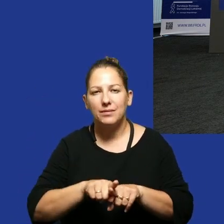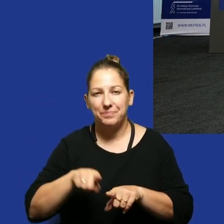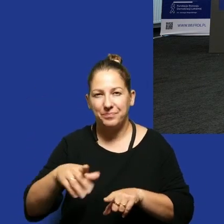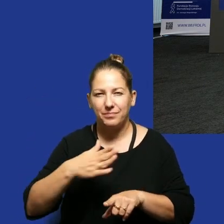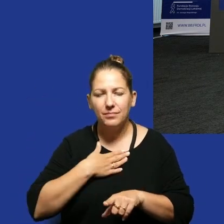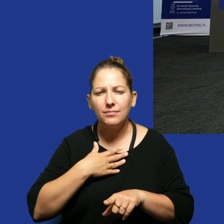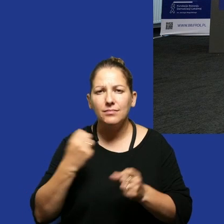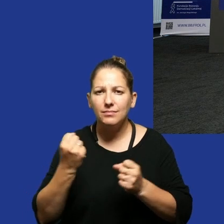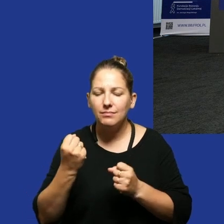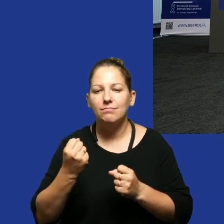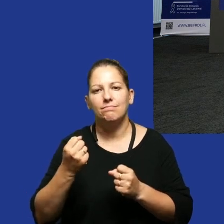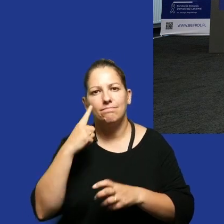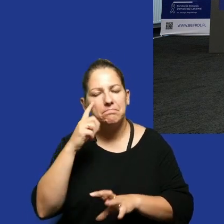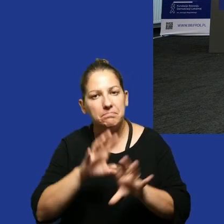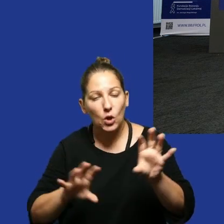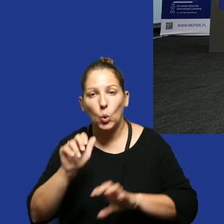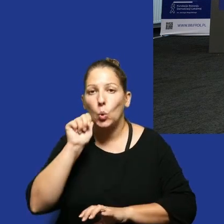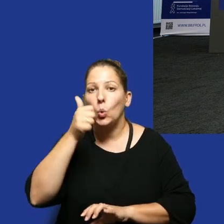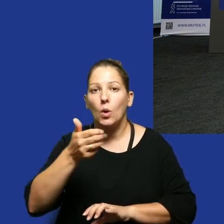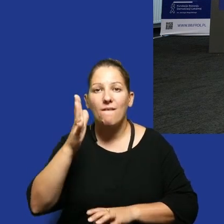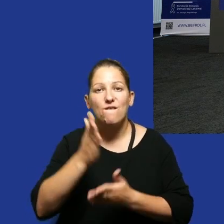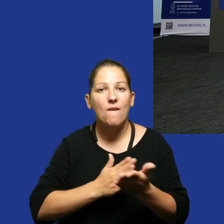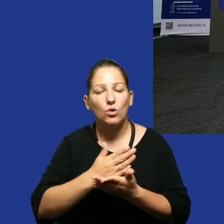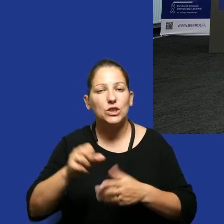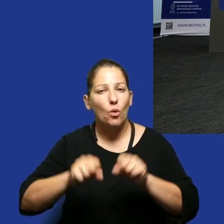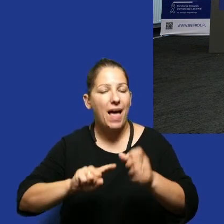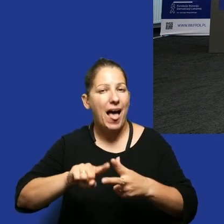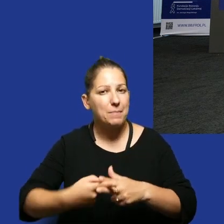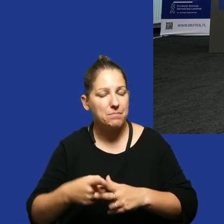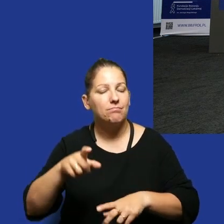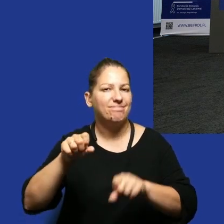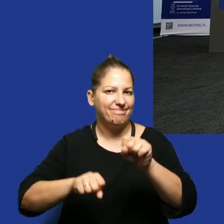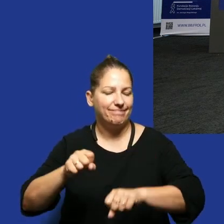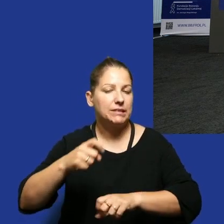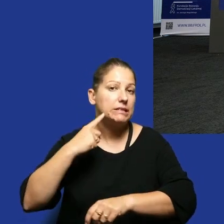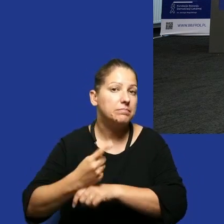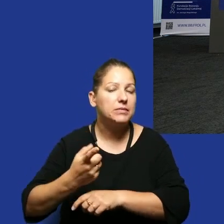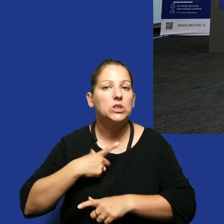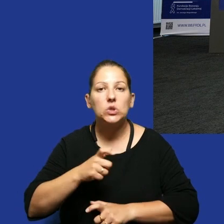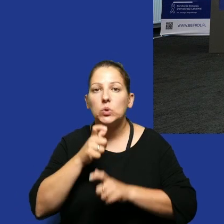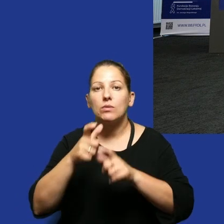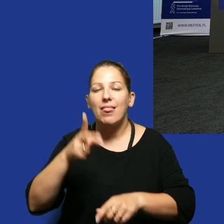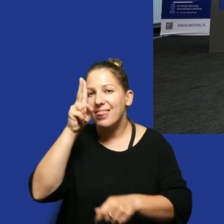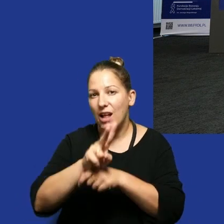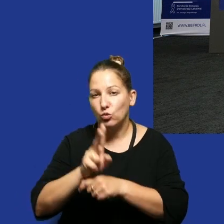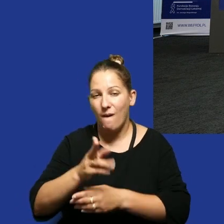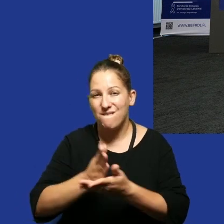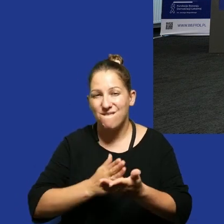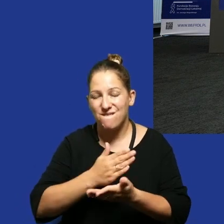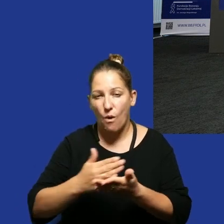której się bardzo silnie przeglądam jutro będzie w Wojewódzkim Sądzie Administracyjnym rozprawa zgłosiłam do nadzoru wojewody